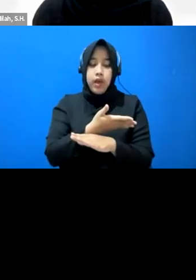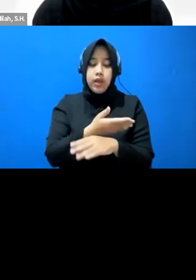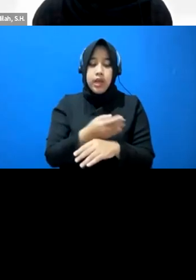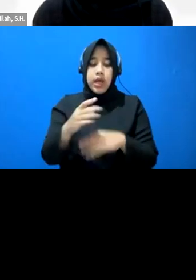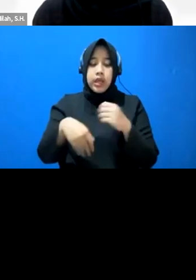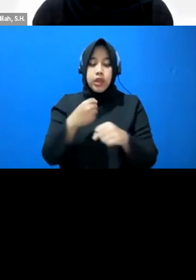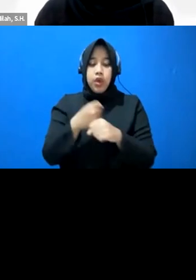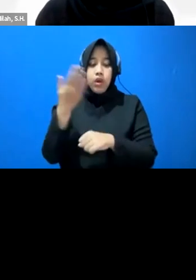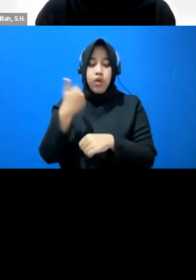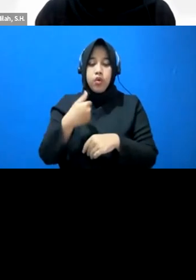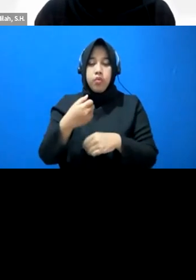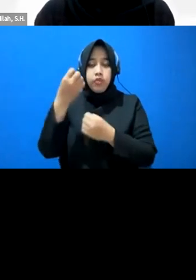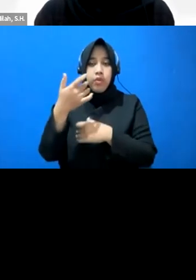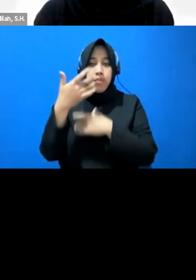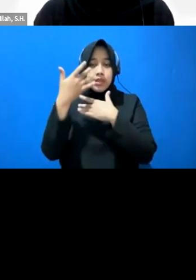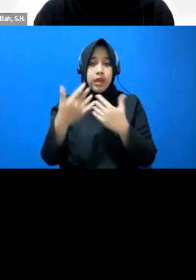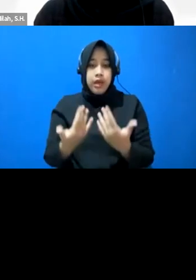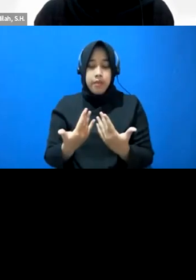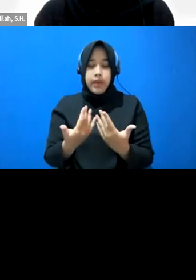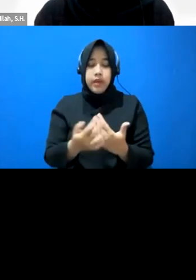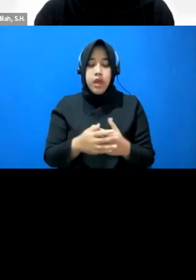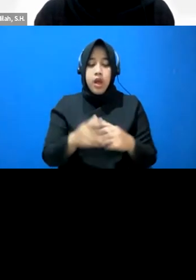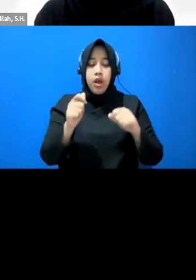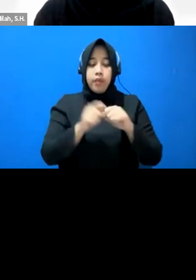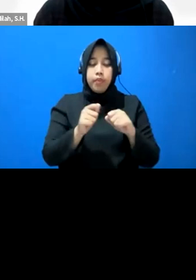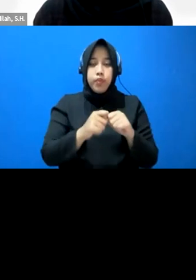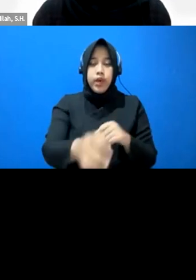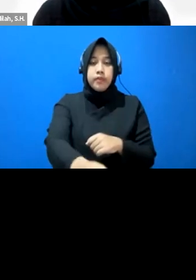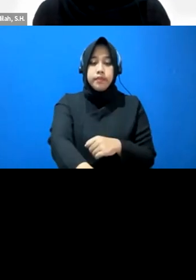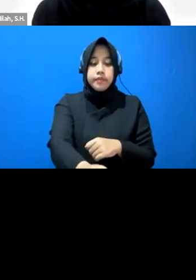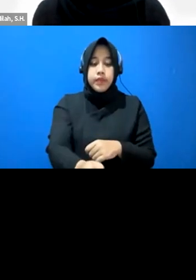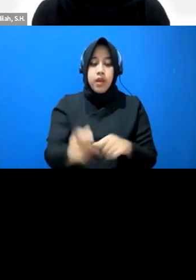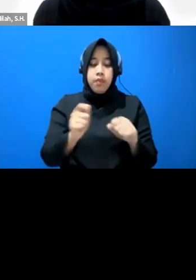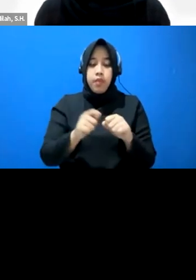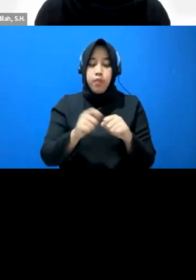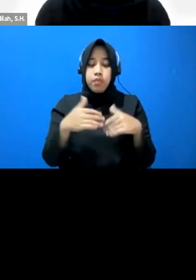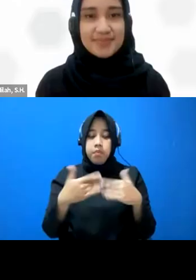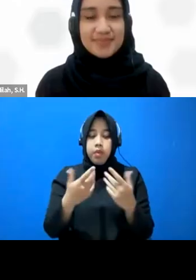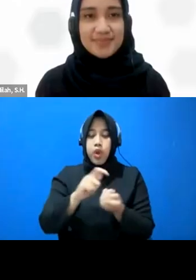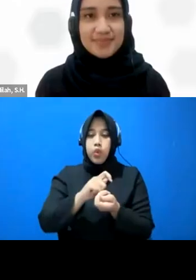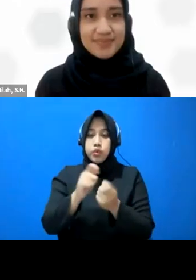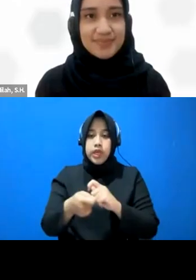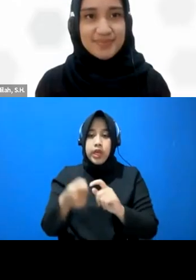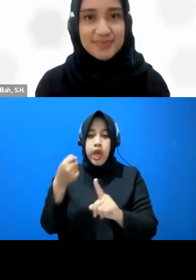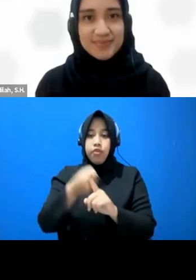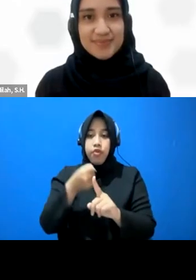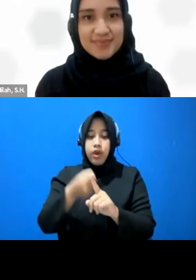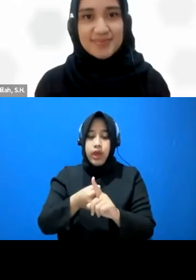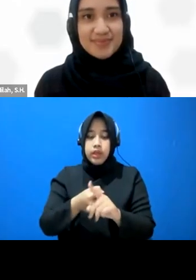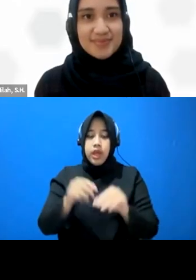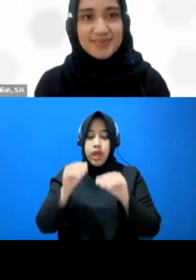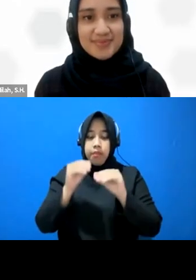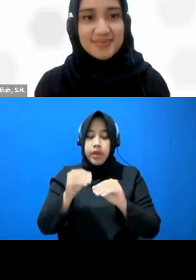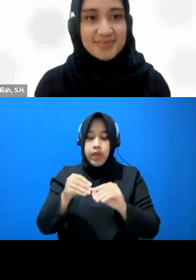lalu sudah mengumumkan untuk membuat bagaimana ujian advokat itu dan pendidikan